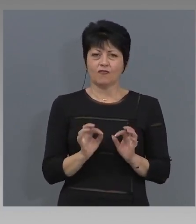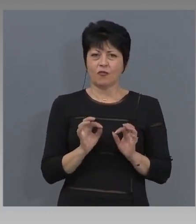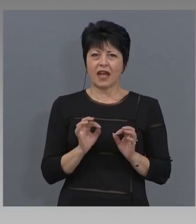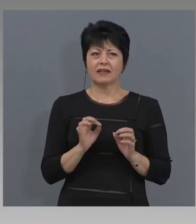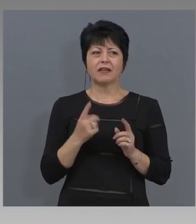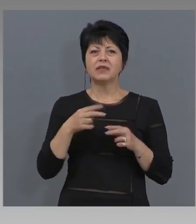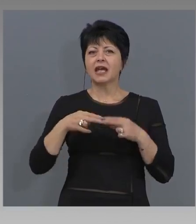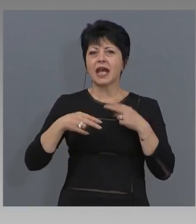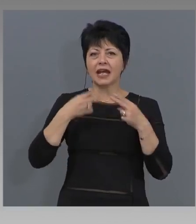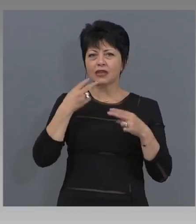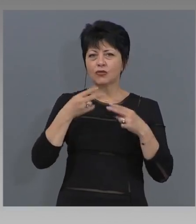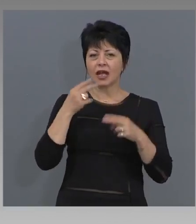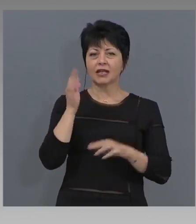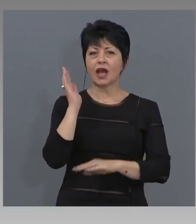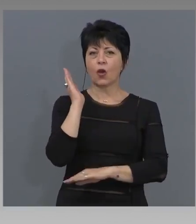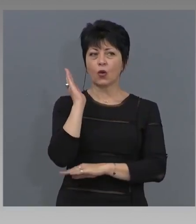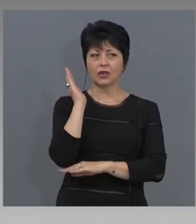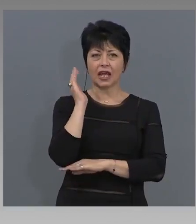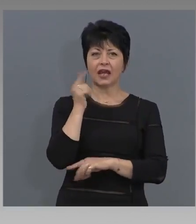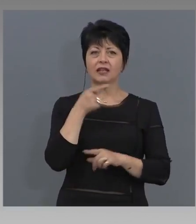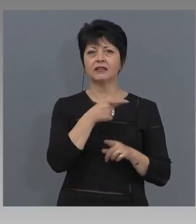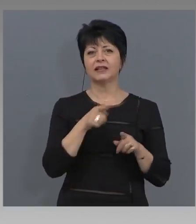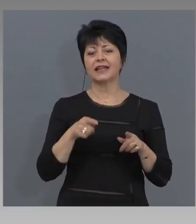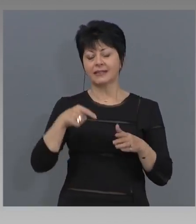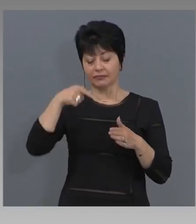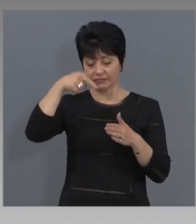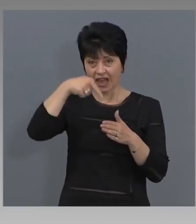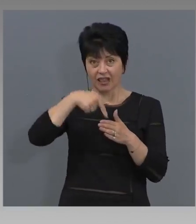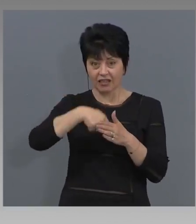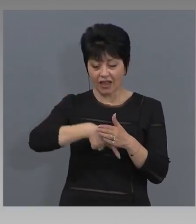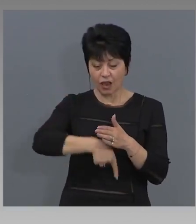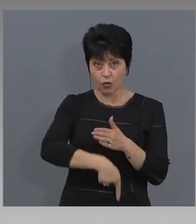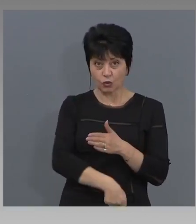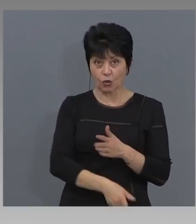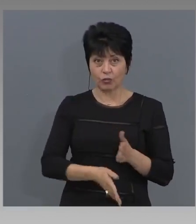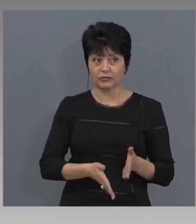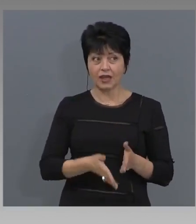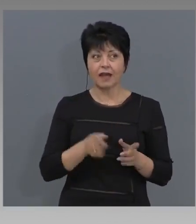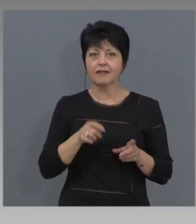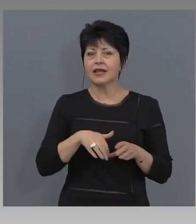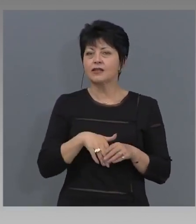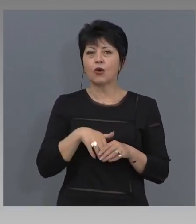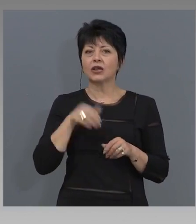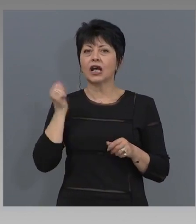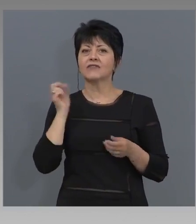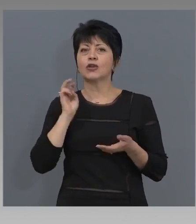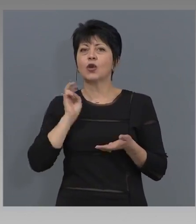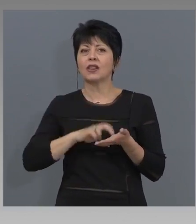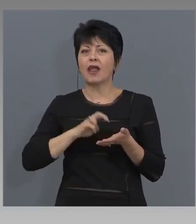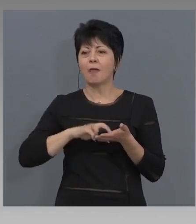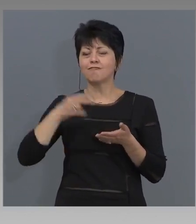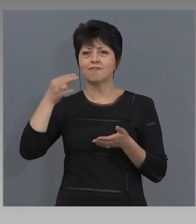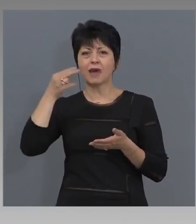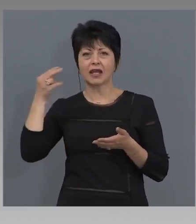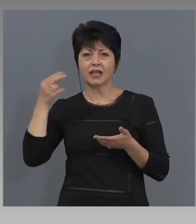при ресторанти, хотели, те са на дъното. Те дори се отказват от банките, се води в изключително тежък сектор в момента